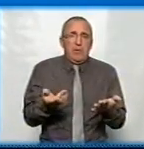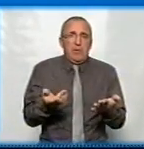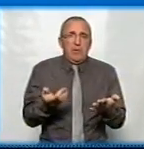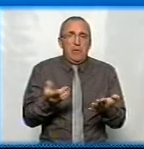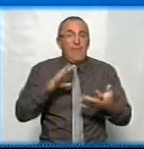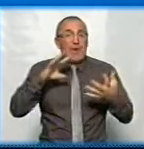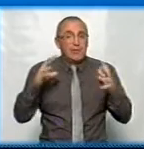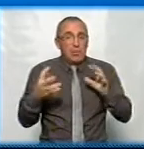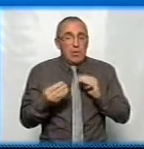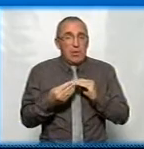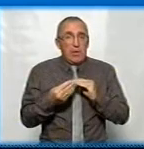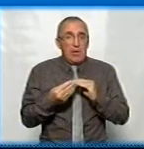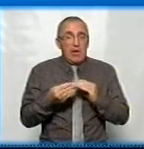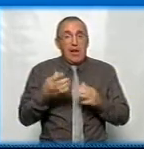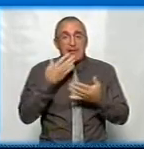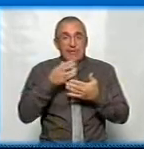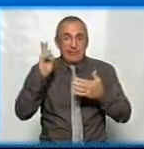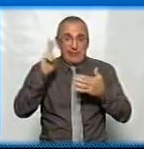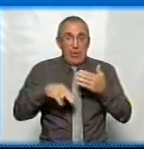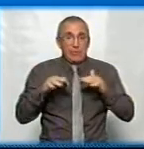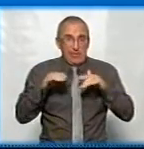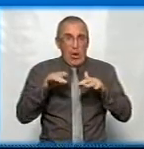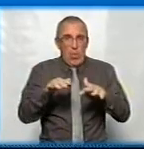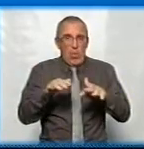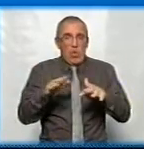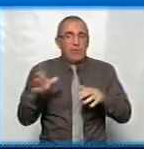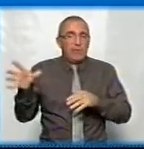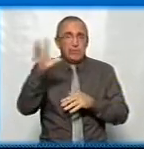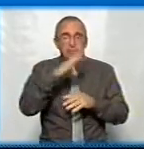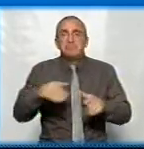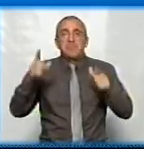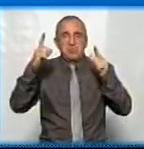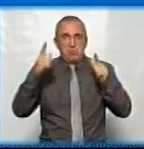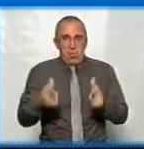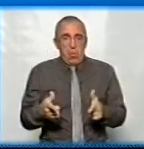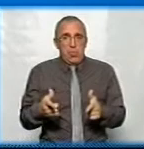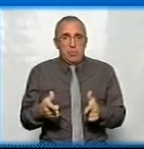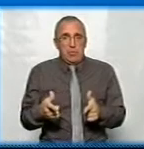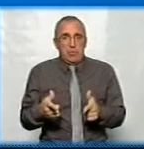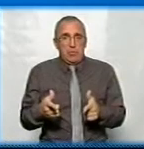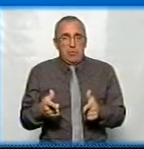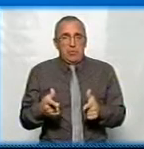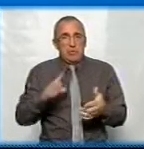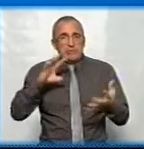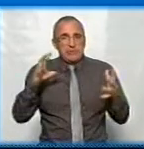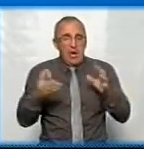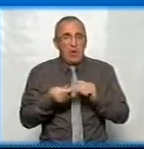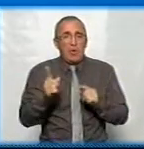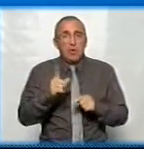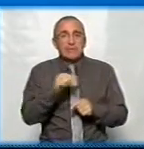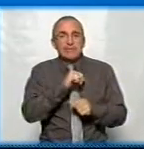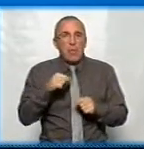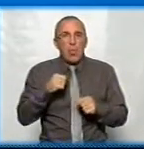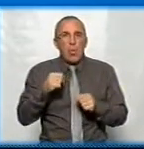в результаті на завершення самого заходу всі дійшли згоди так загально, що саму